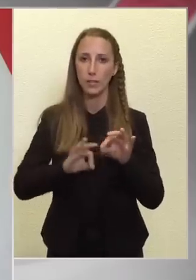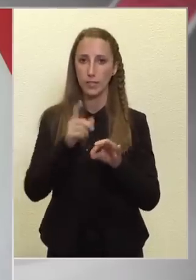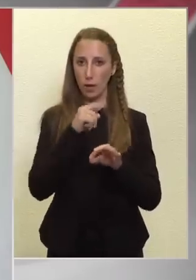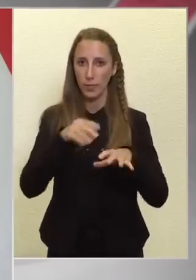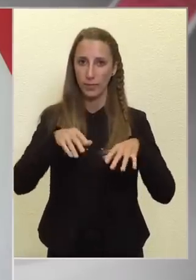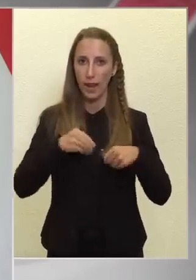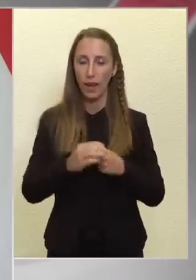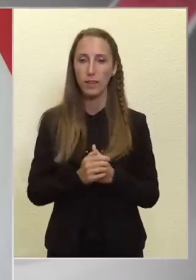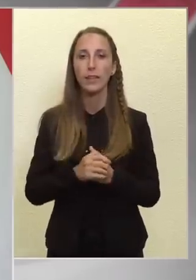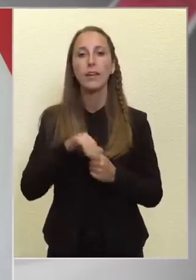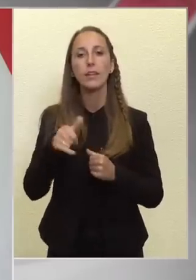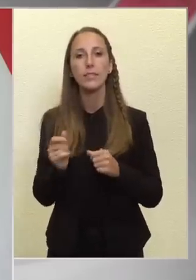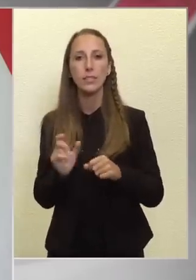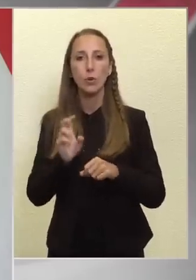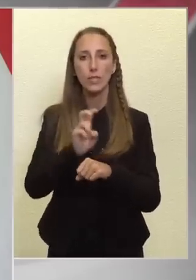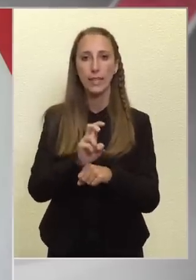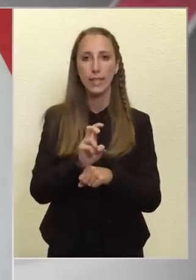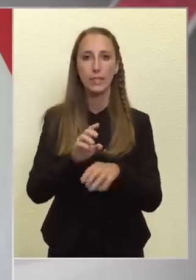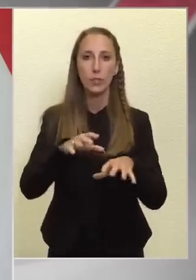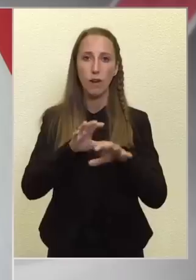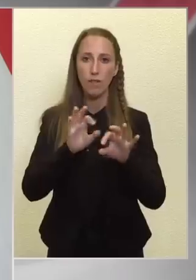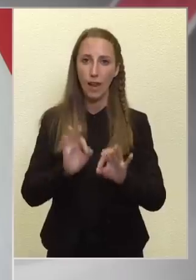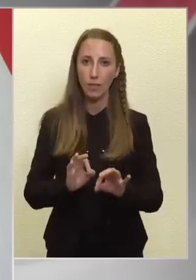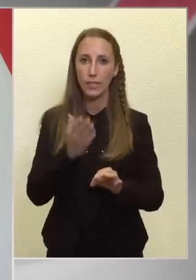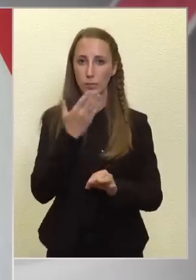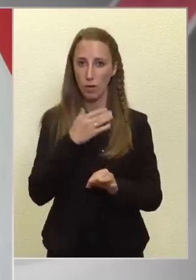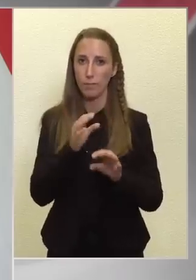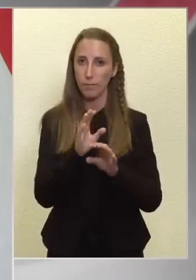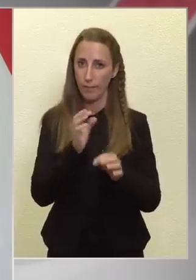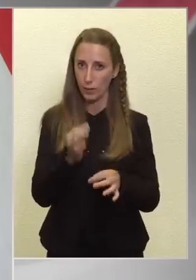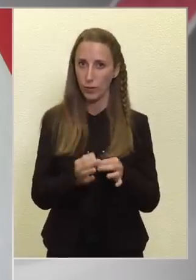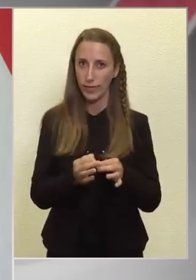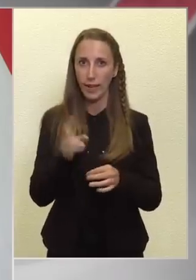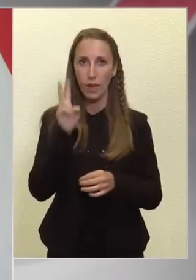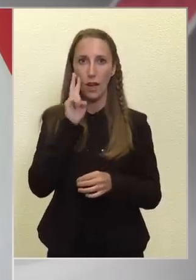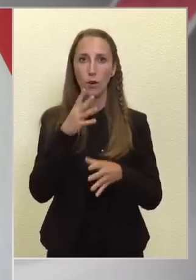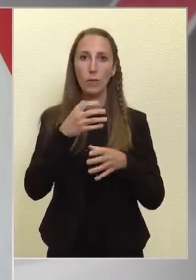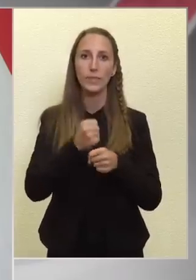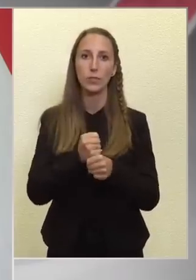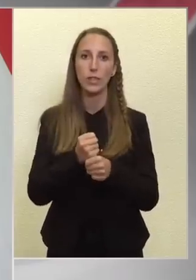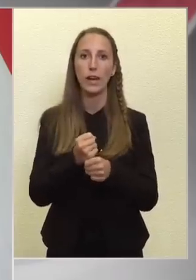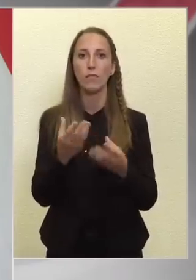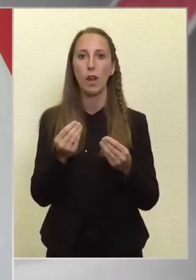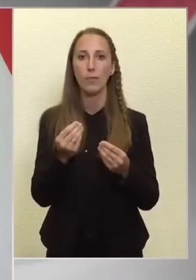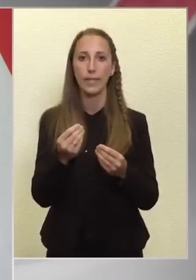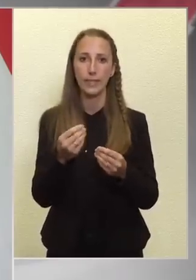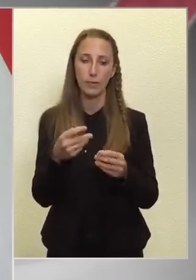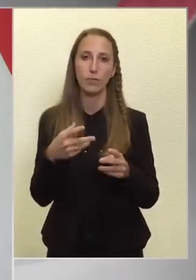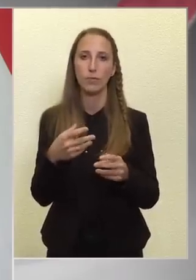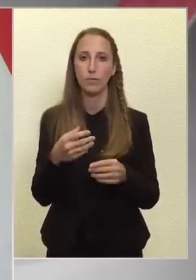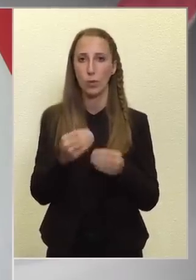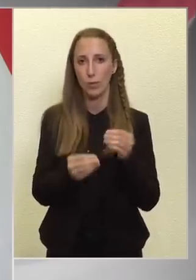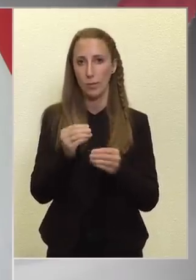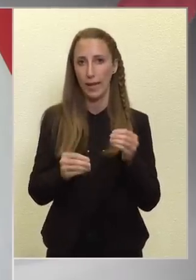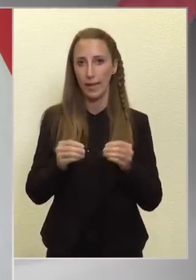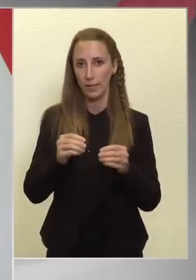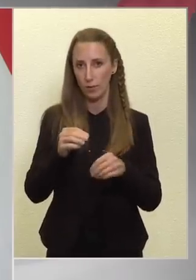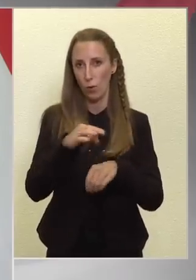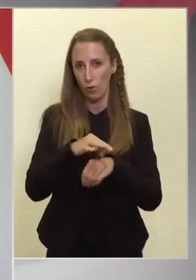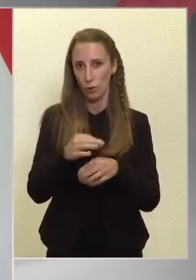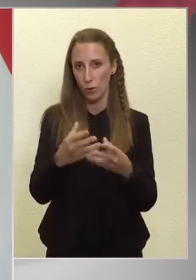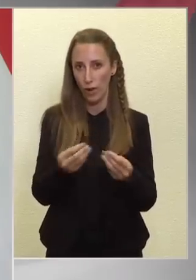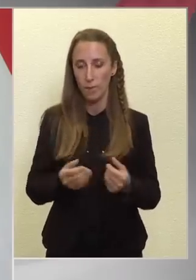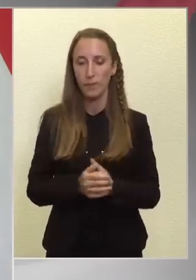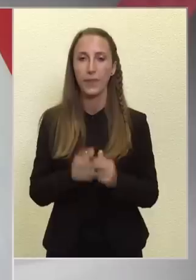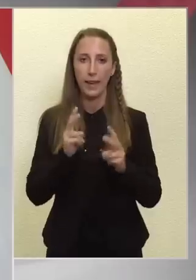amit vállalt, de azt is hozzáteszi, hogy a vállalások, hogyha megtörténnek, akkor az a bizottság valamennyi aggáját orvosolja. Erre lehet itt is számítani,